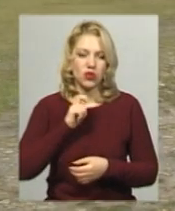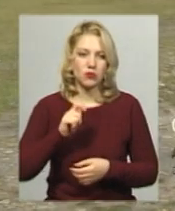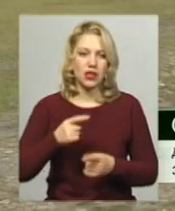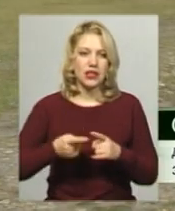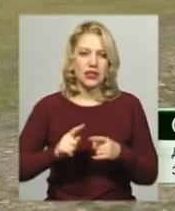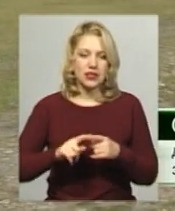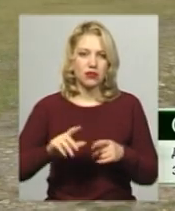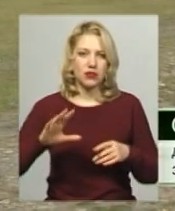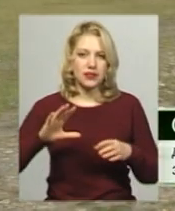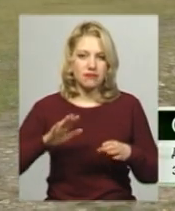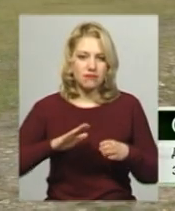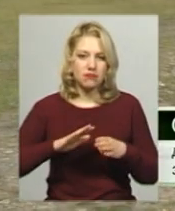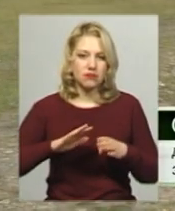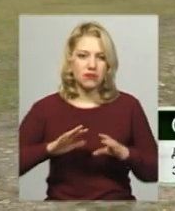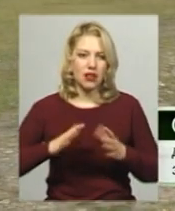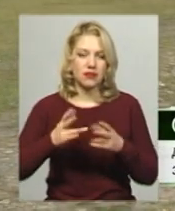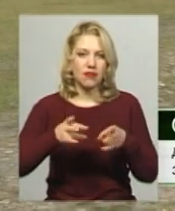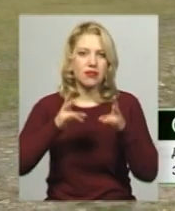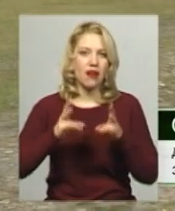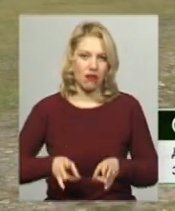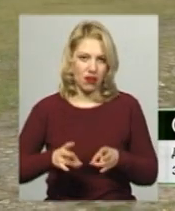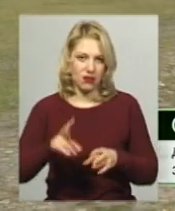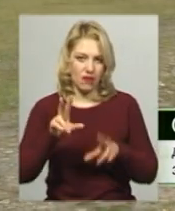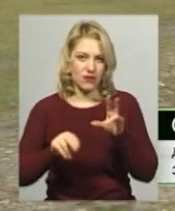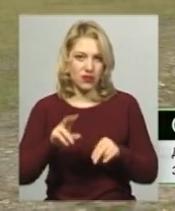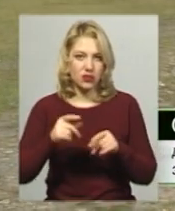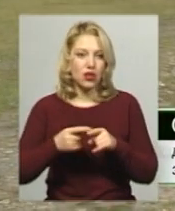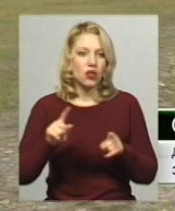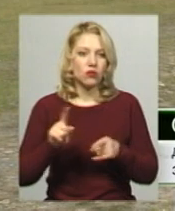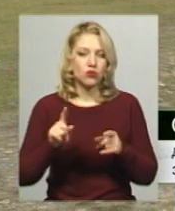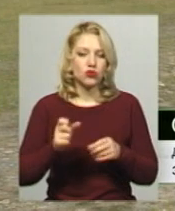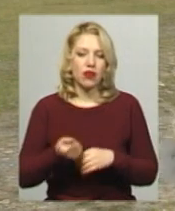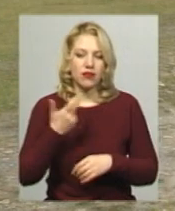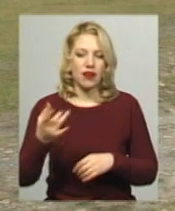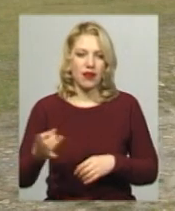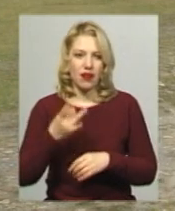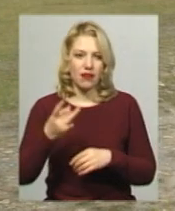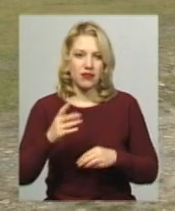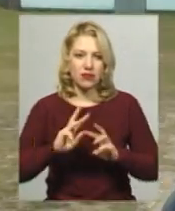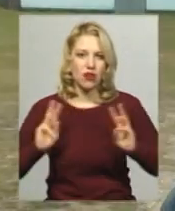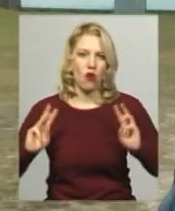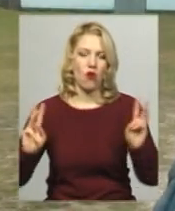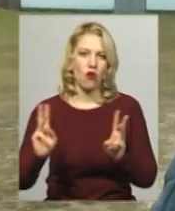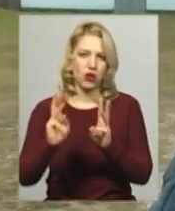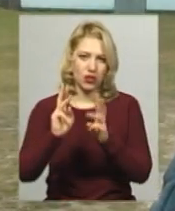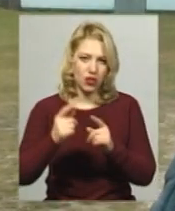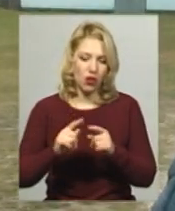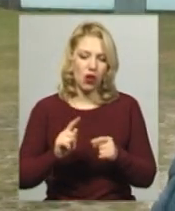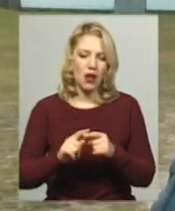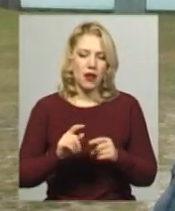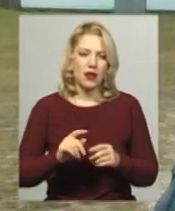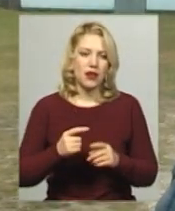Сталося, можна сказати, трагедії, тому що кілька разів горіли плавні навколо Меджибіжа. Для нас, як